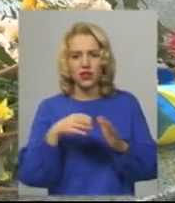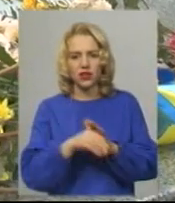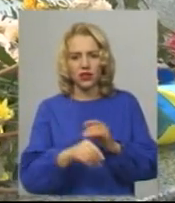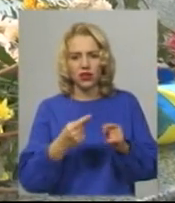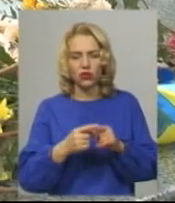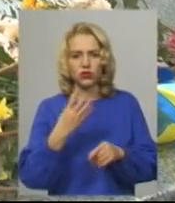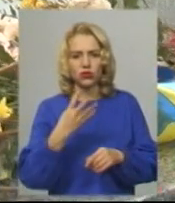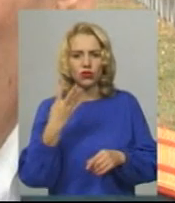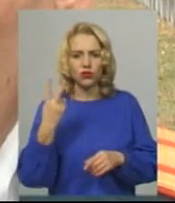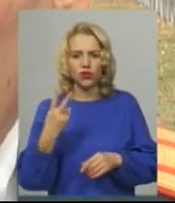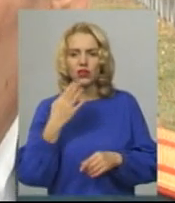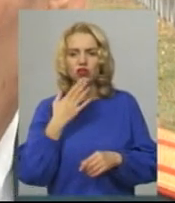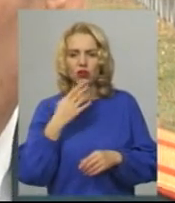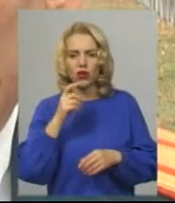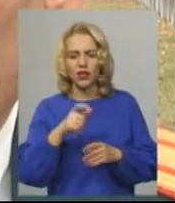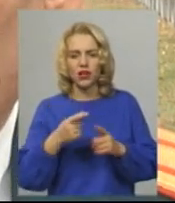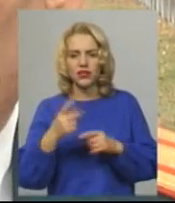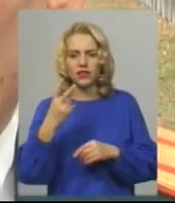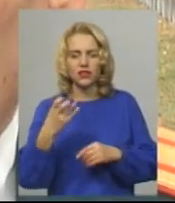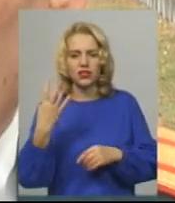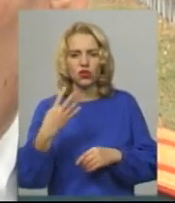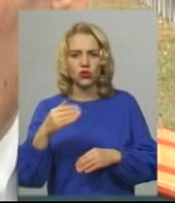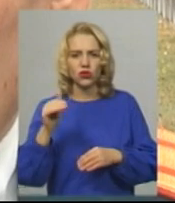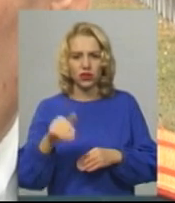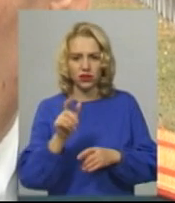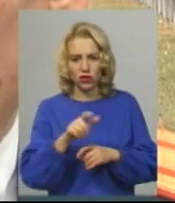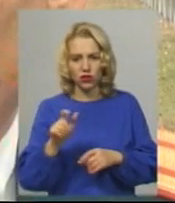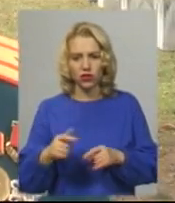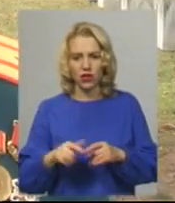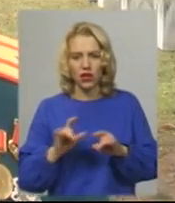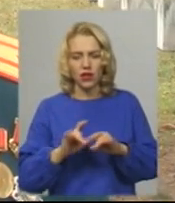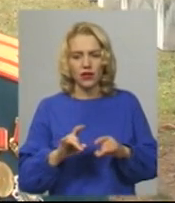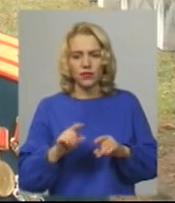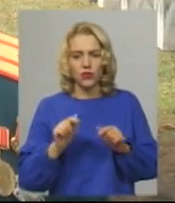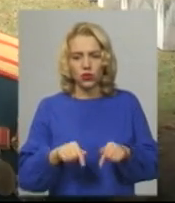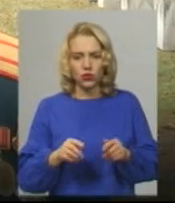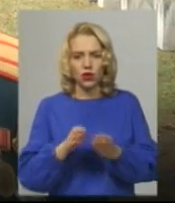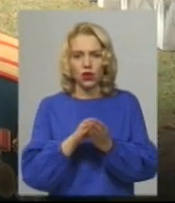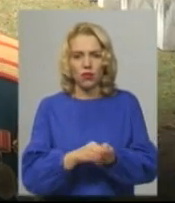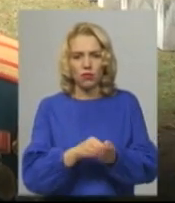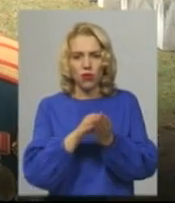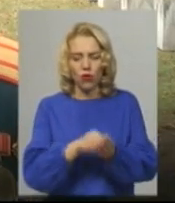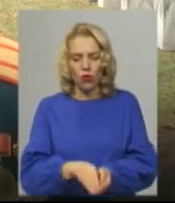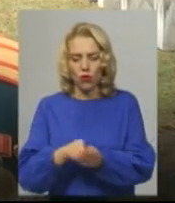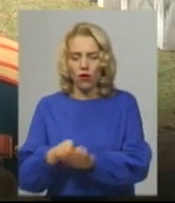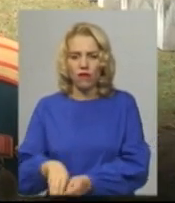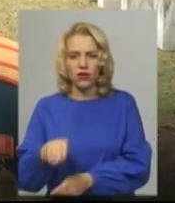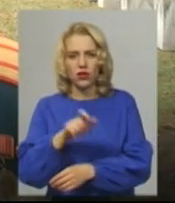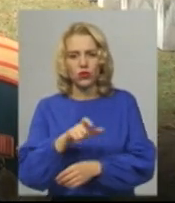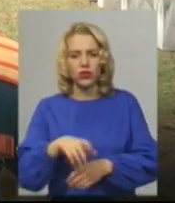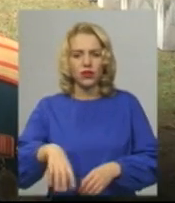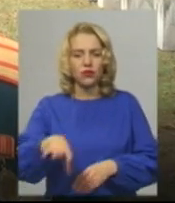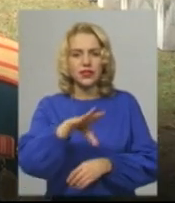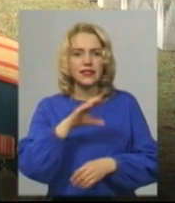національностей, каже голова Хмельницької міської організації ветеранів Габ Тульмонер Садиков. Тут поховані люди всіх